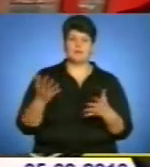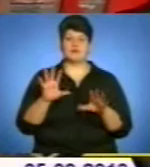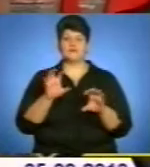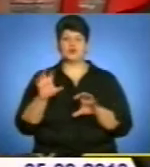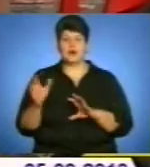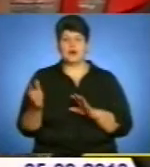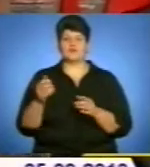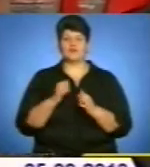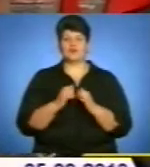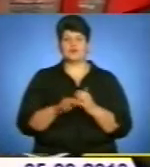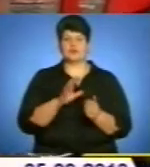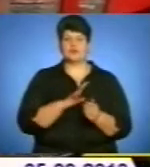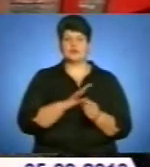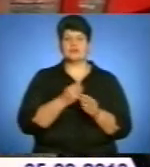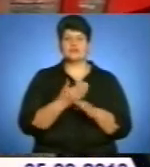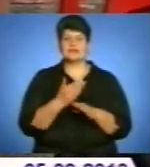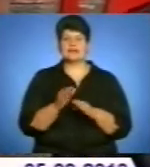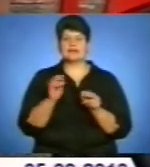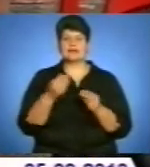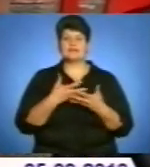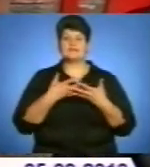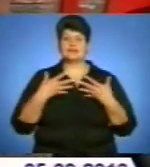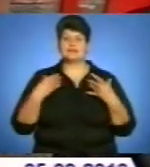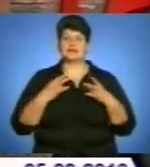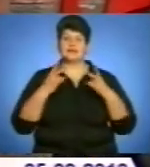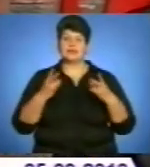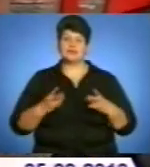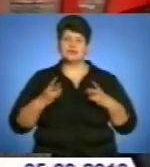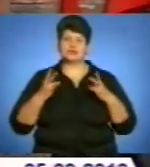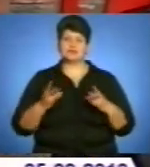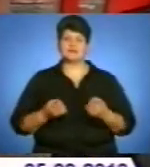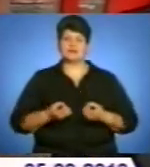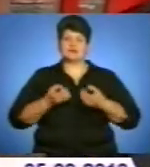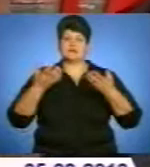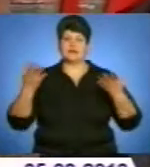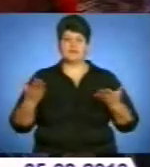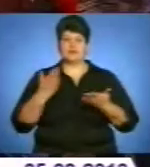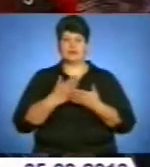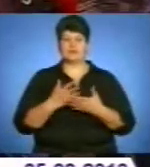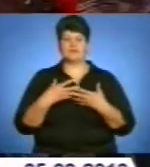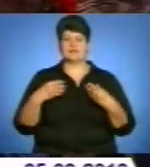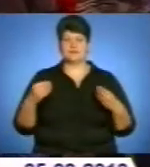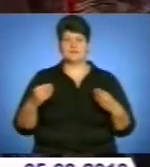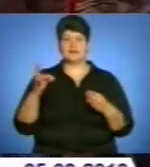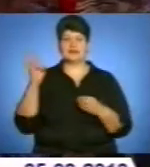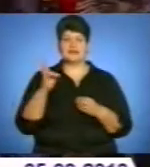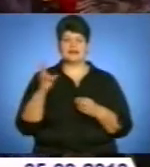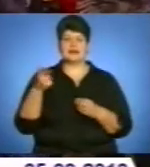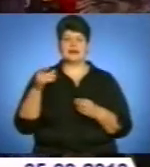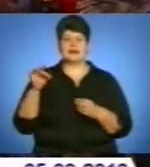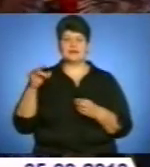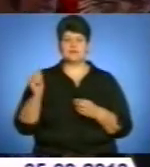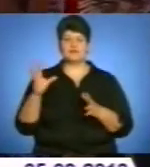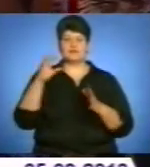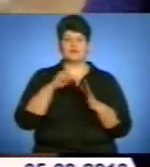була частинка цієї весни, частинка цієї ніжності, скравості, яку приносить нам весну. Надійка Гербіш увірвалася у